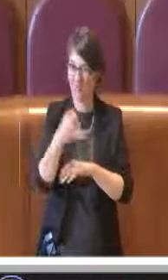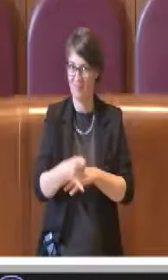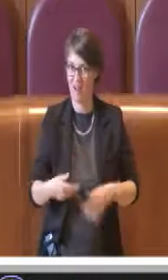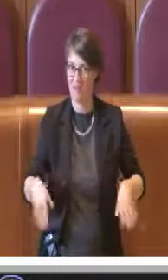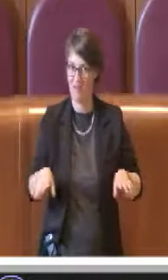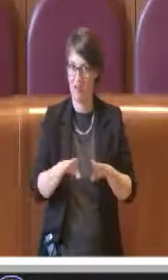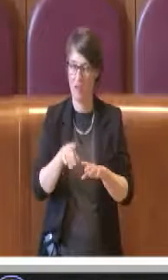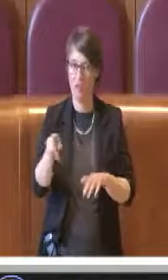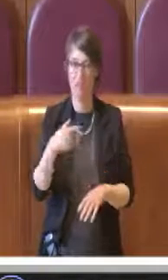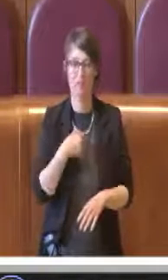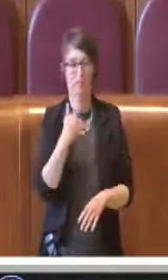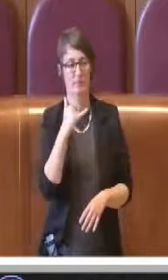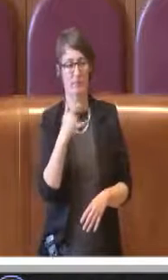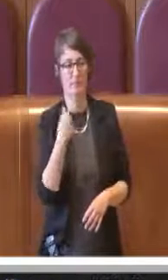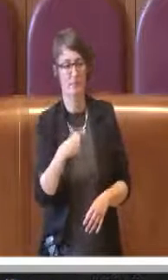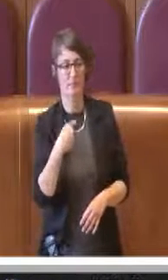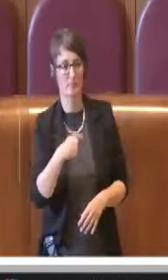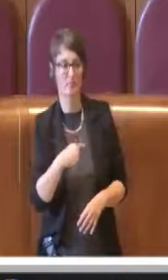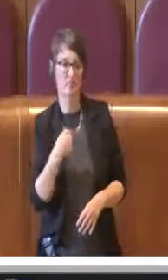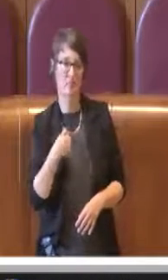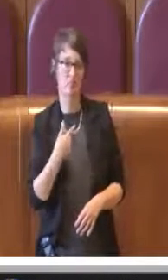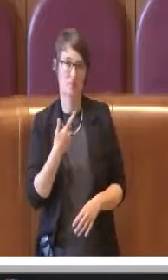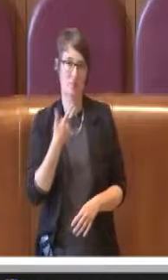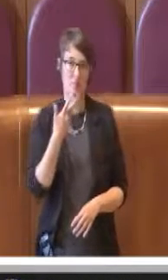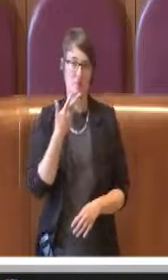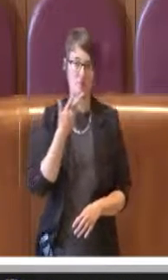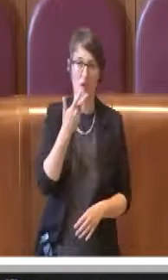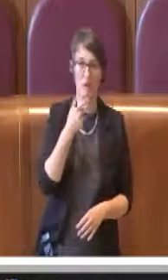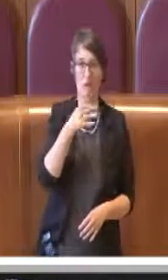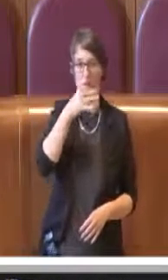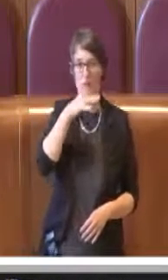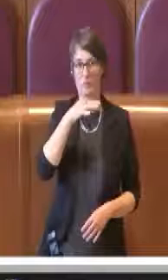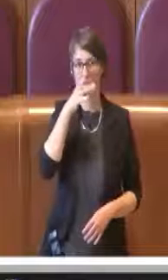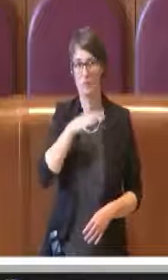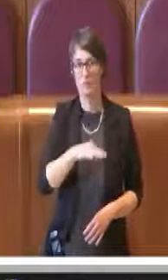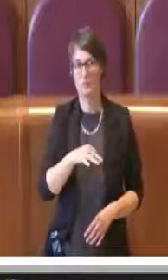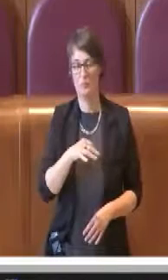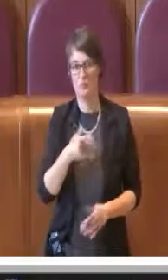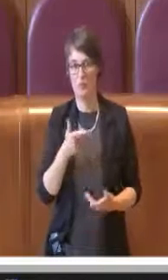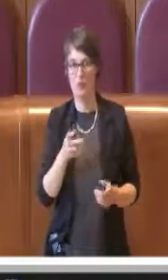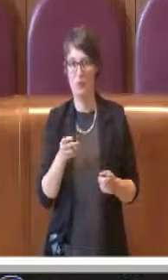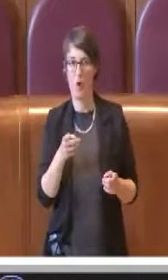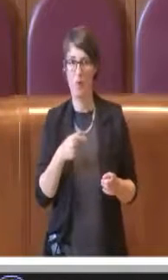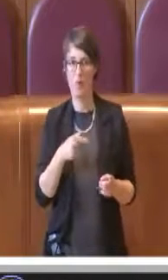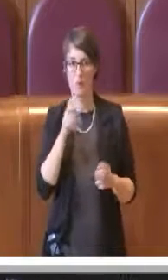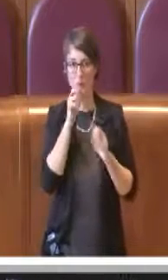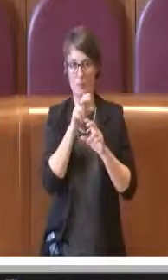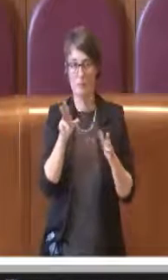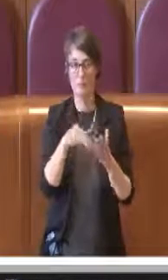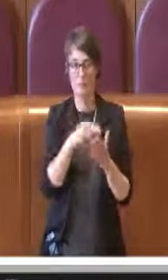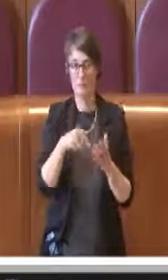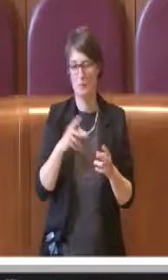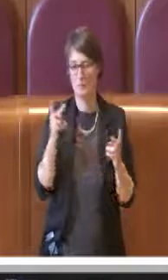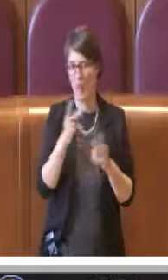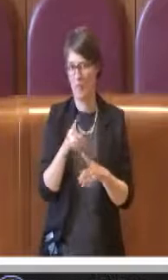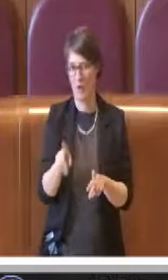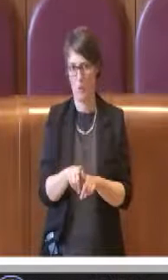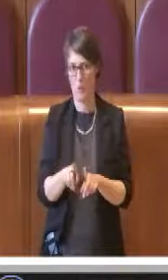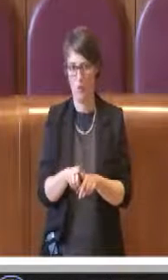Sì Presidente, io volevo intervenire in dichiarazione di voto, però è la stessa cosa,